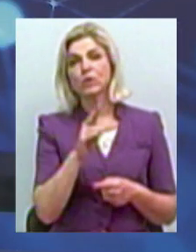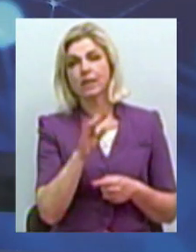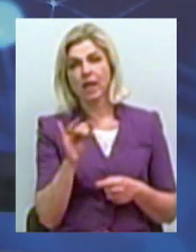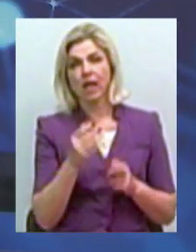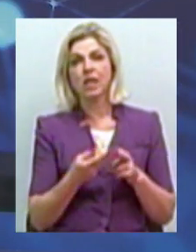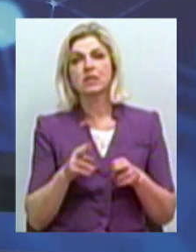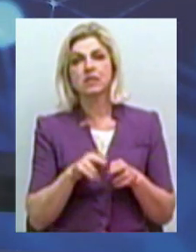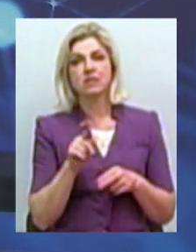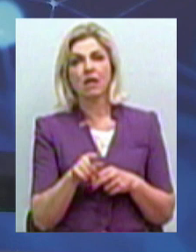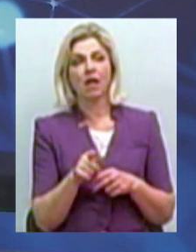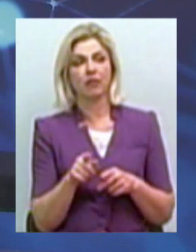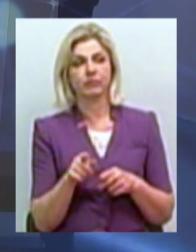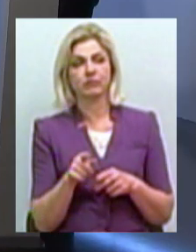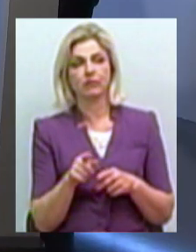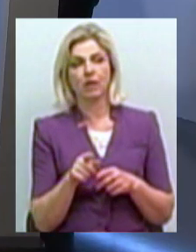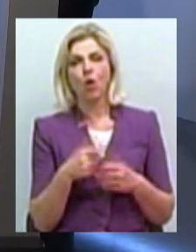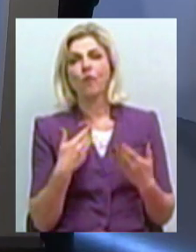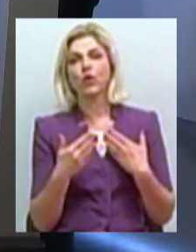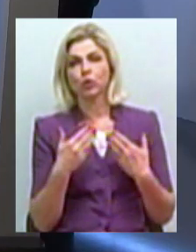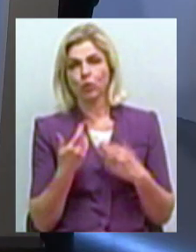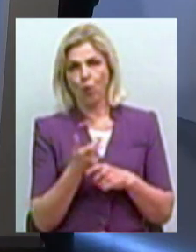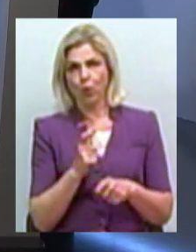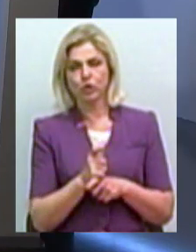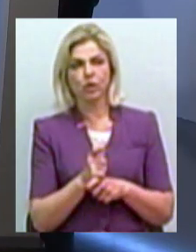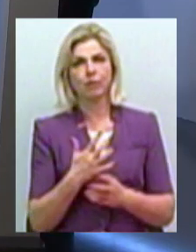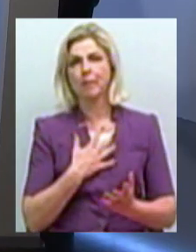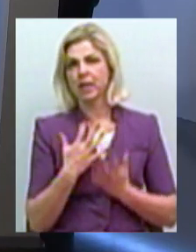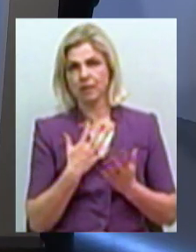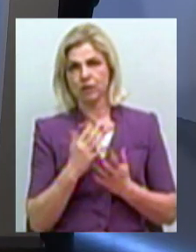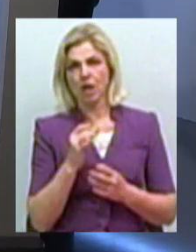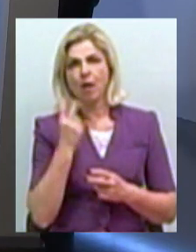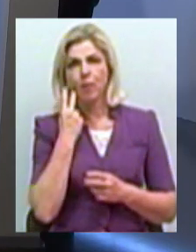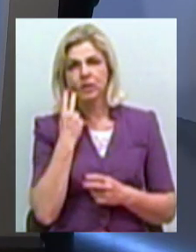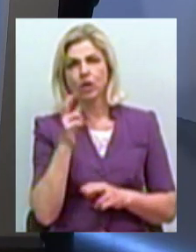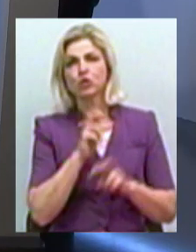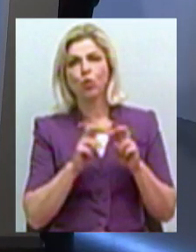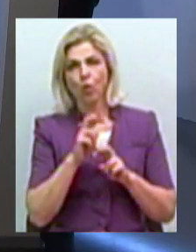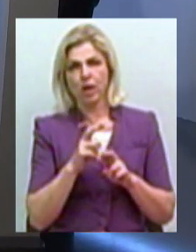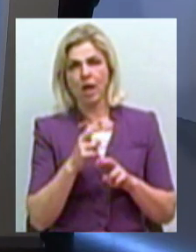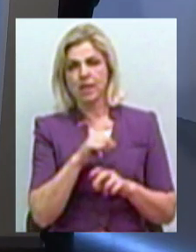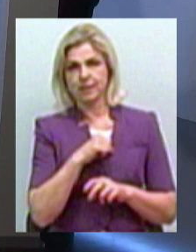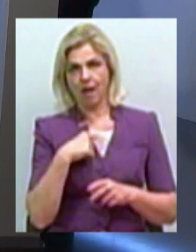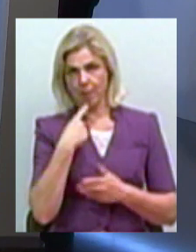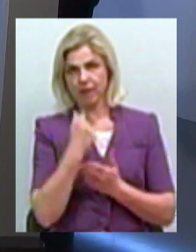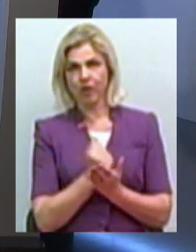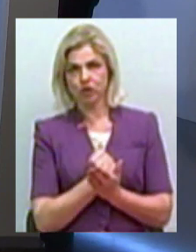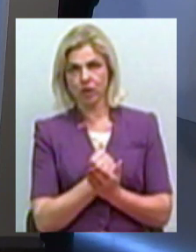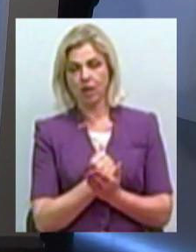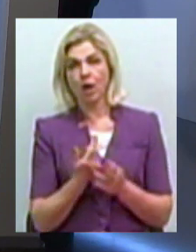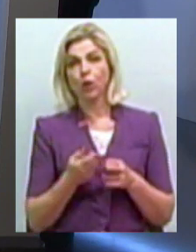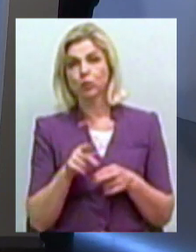так би мовити, відносяться до цього з пристрастю і постійно шукають у цього самоствердження. Тому